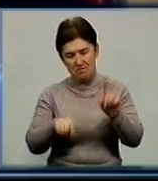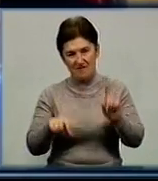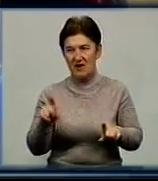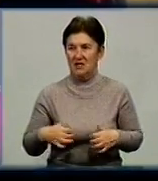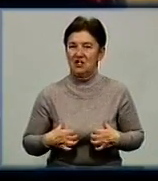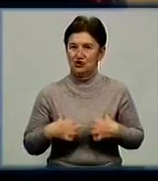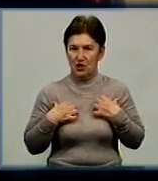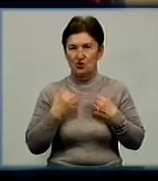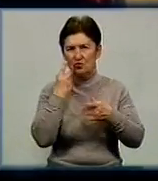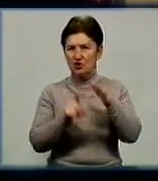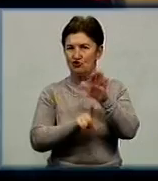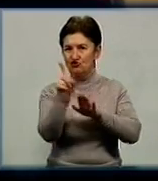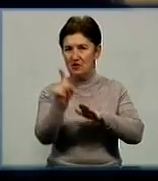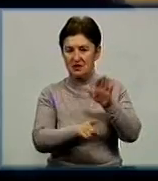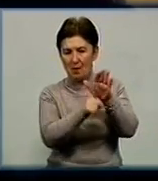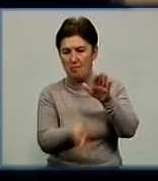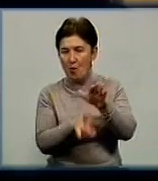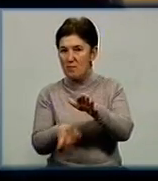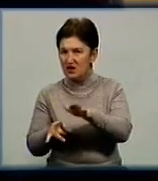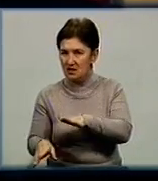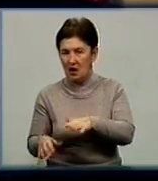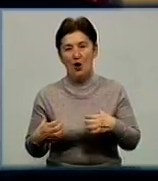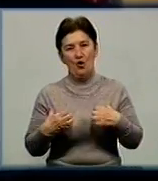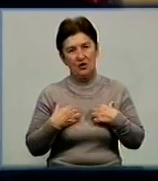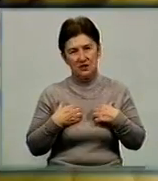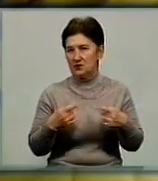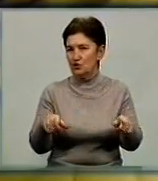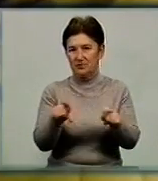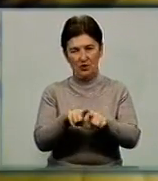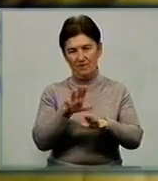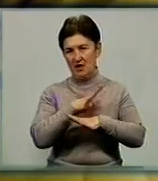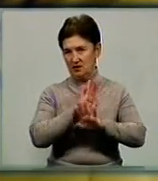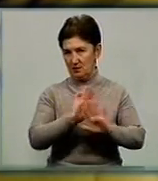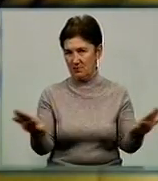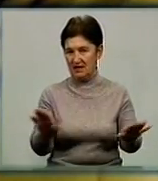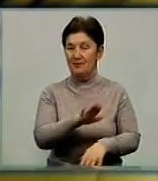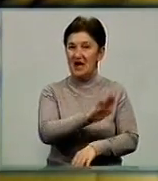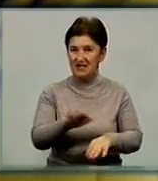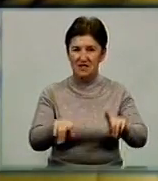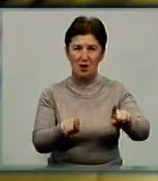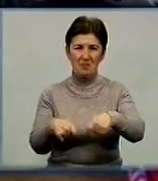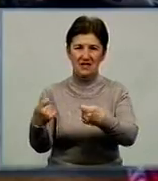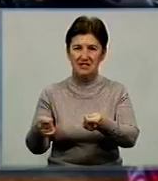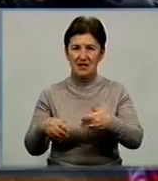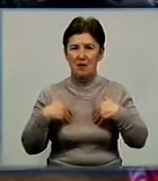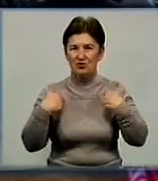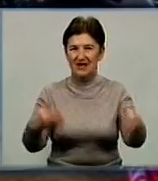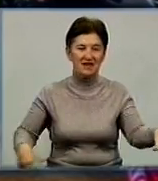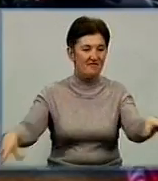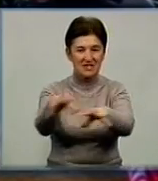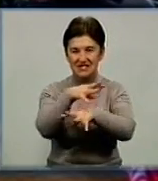починають нас бомбити. Хотілося б, щоб цього не було. Діти з Дзержинська передали послання всім українцям.